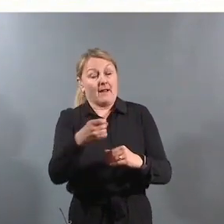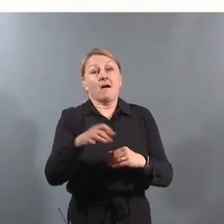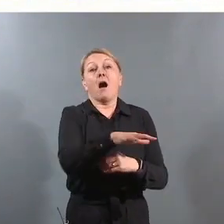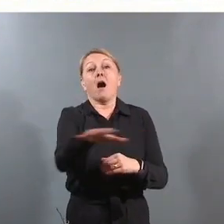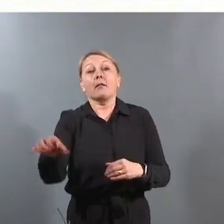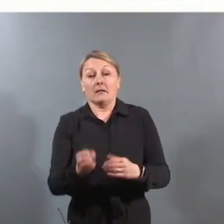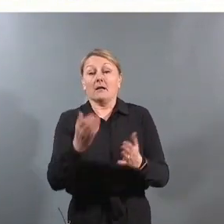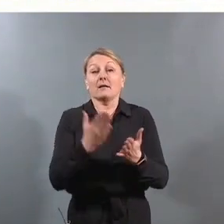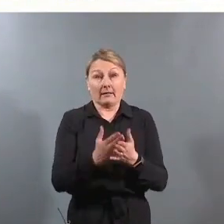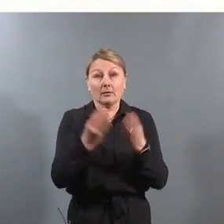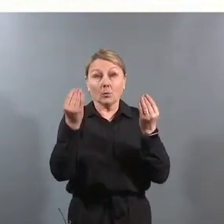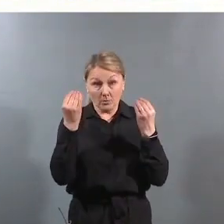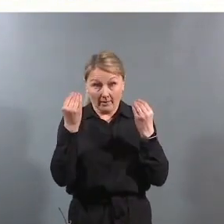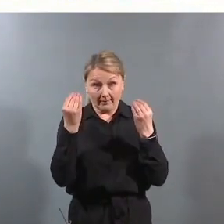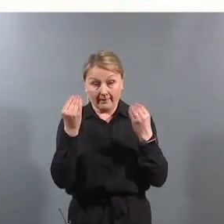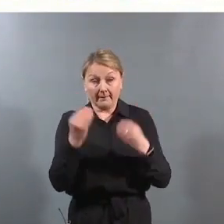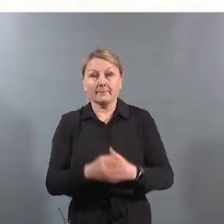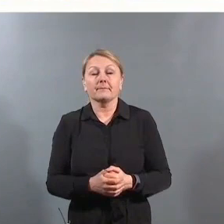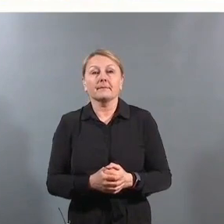har rett til utdanning.